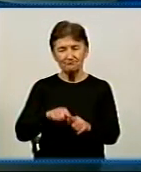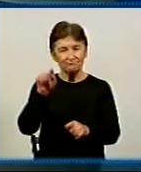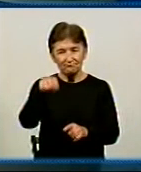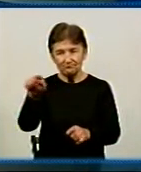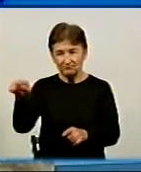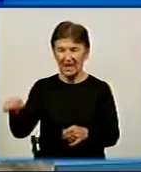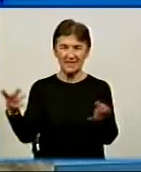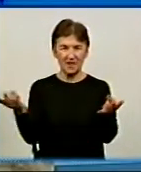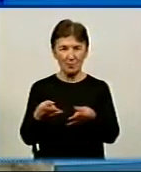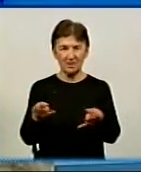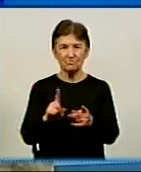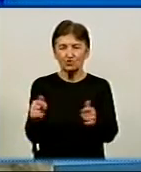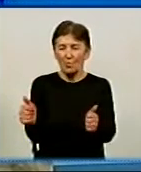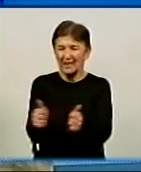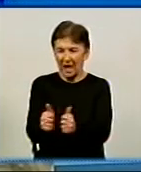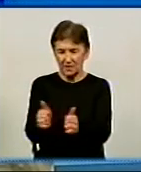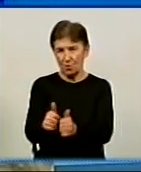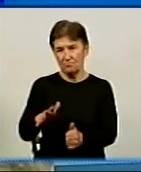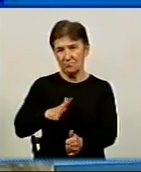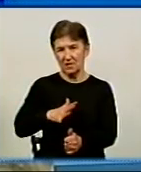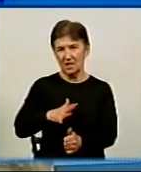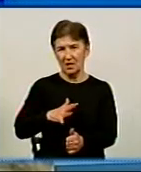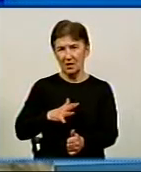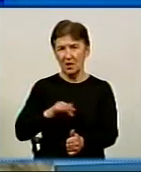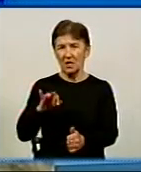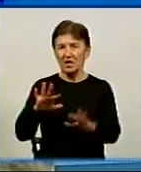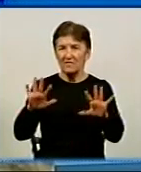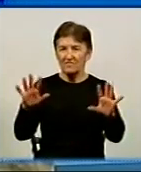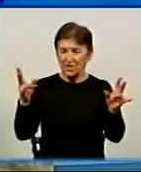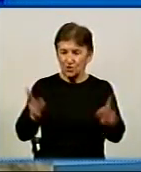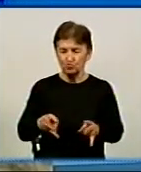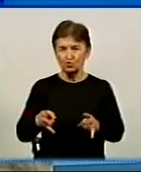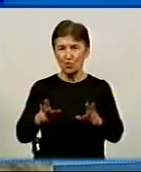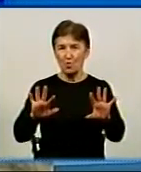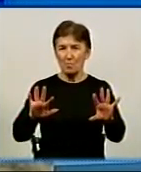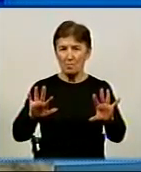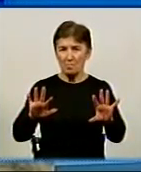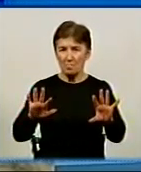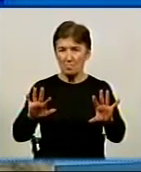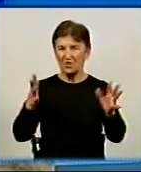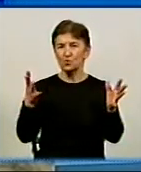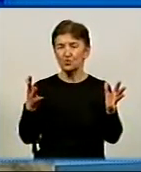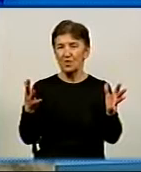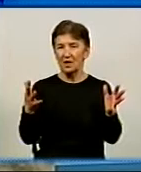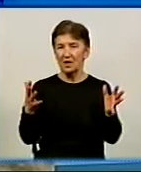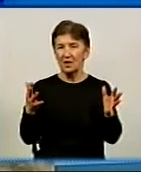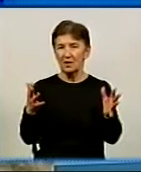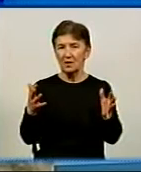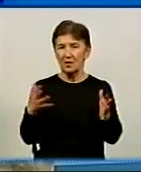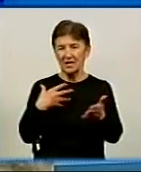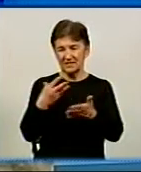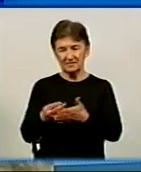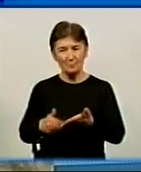священнослужитель, який б стояв би рідом з них, і в нужну минути, він би, як би сказати, підставив своє